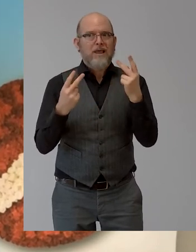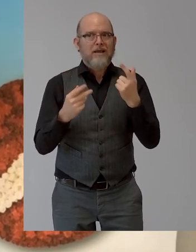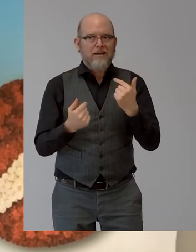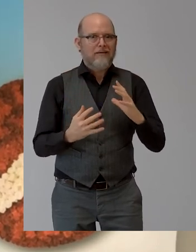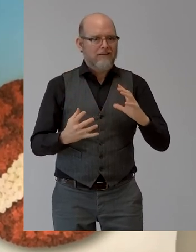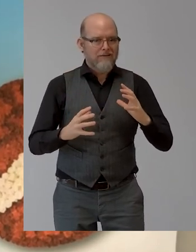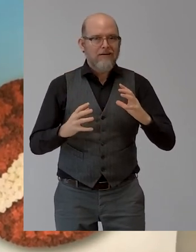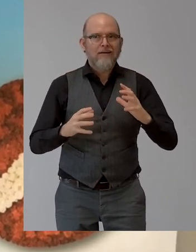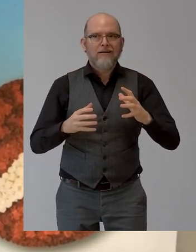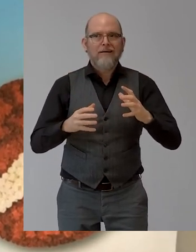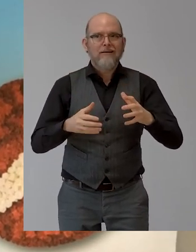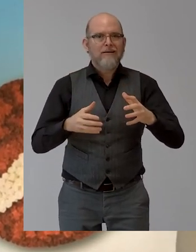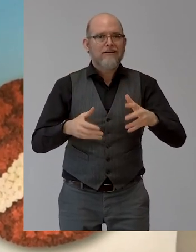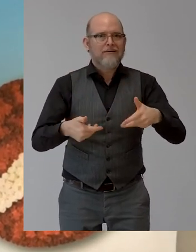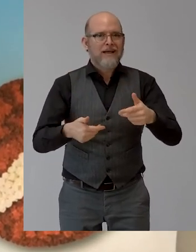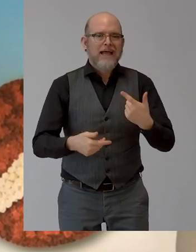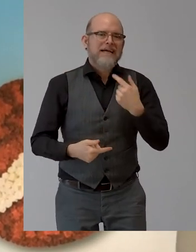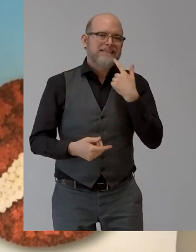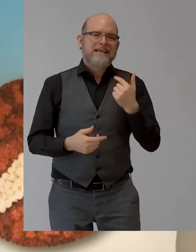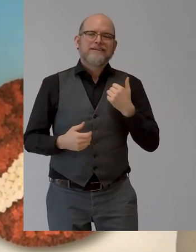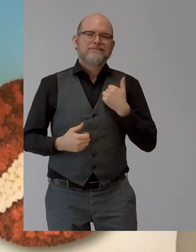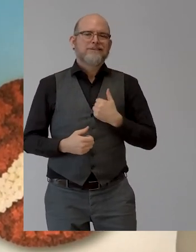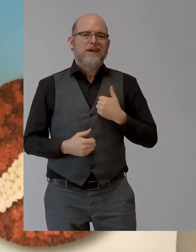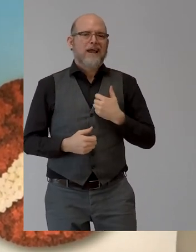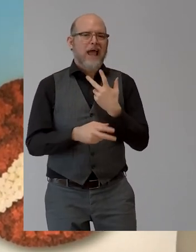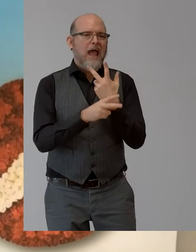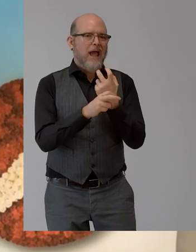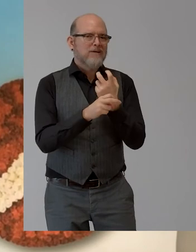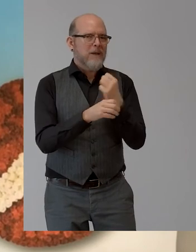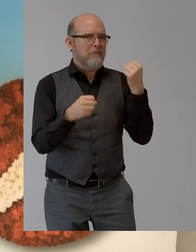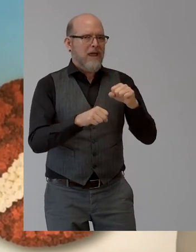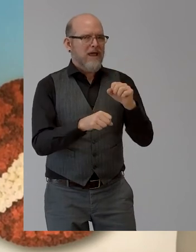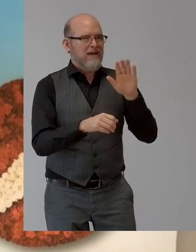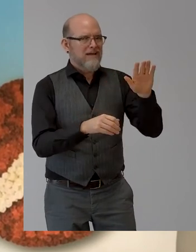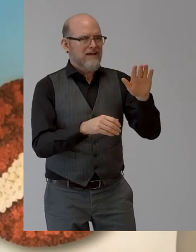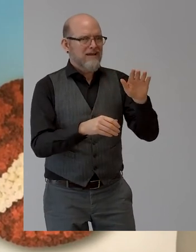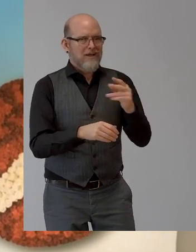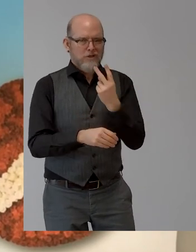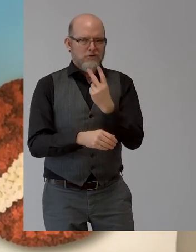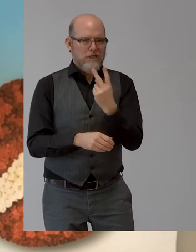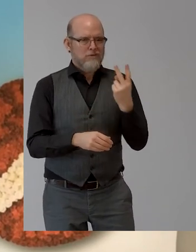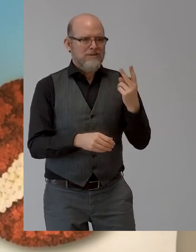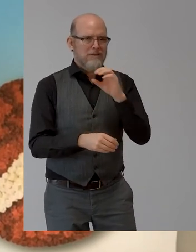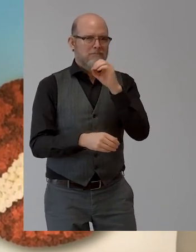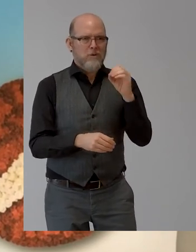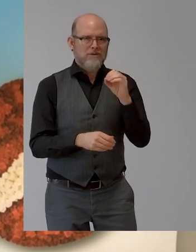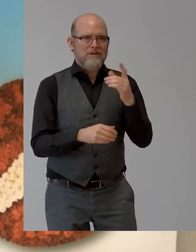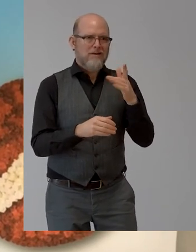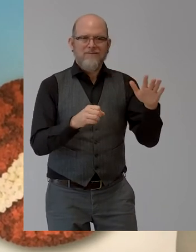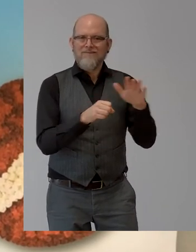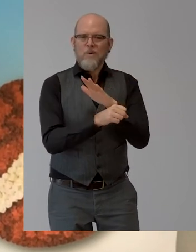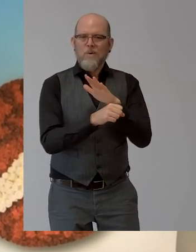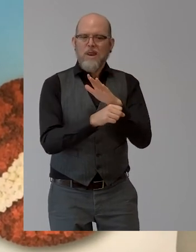22% of Austrian companies that meet the legal quota for employees with disabilities.